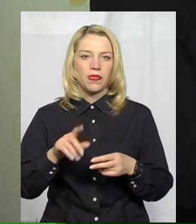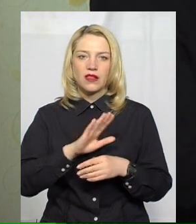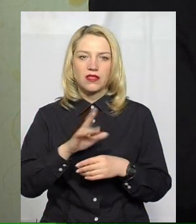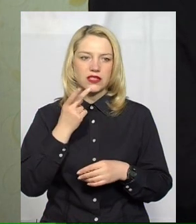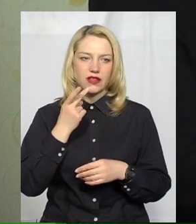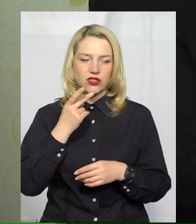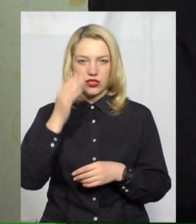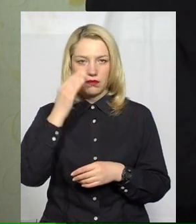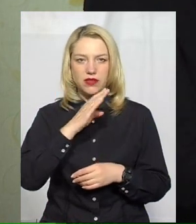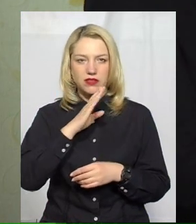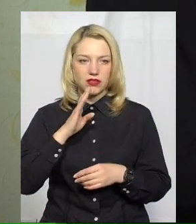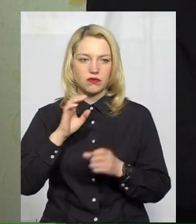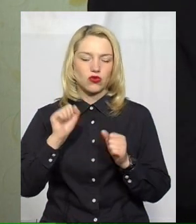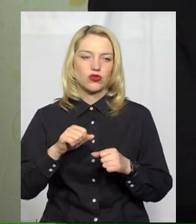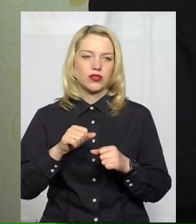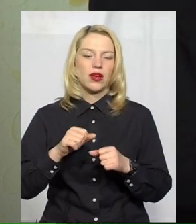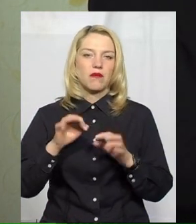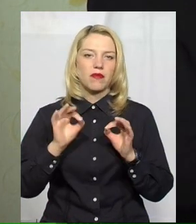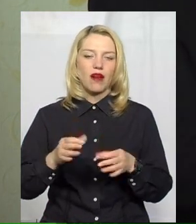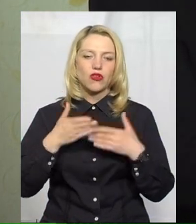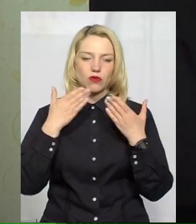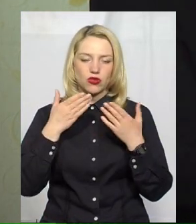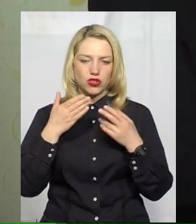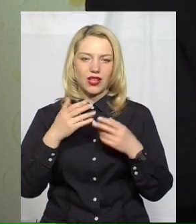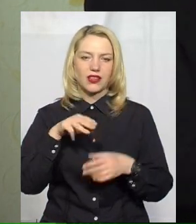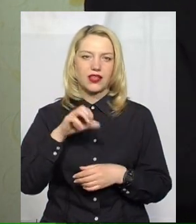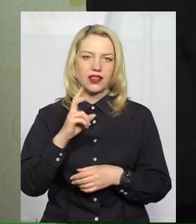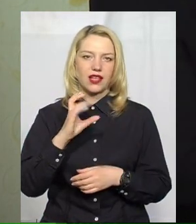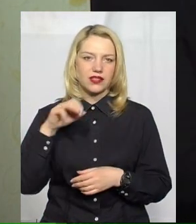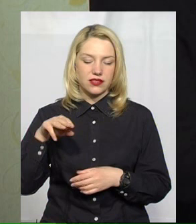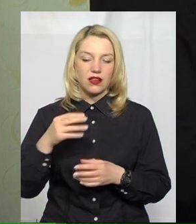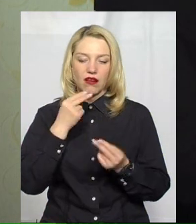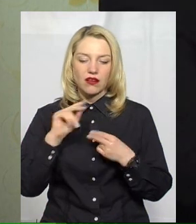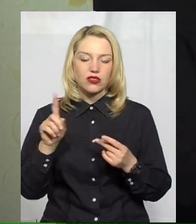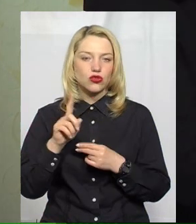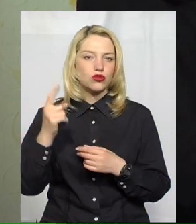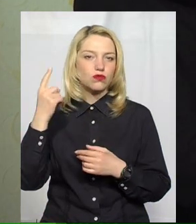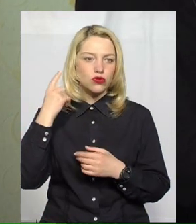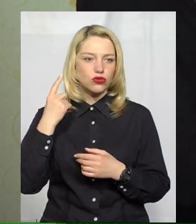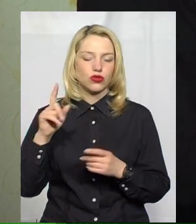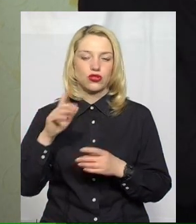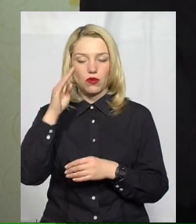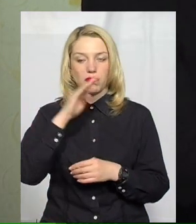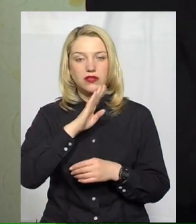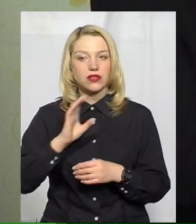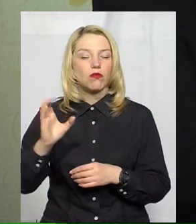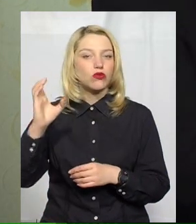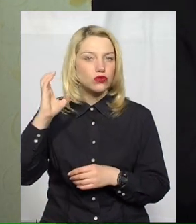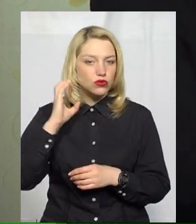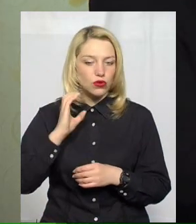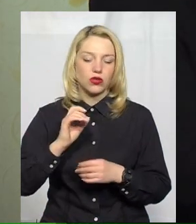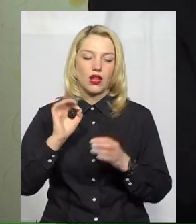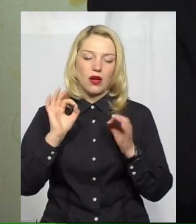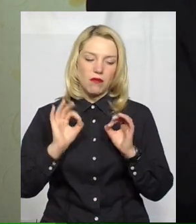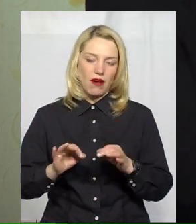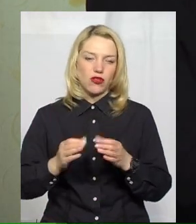батьки можуть правильно прочитати текст. Краще, якщо вони його почують і навіть батьки, прослухавши, зможуть його правильно прочитати, прокоментувати